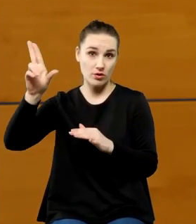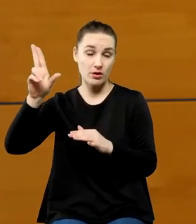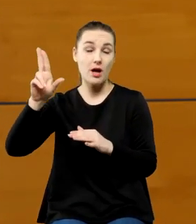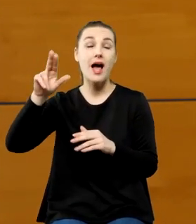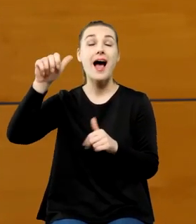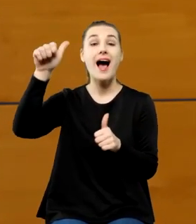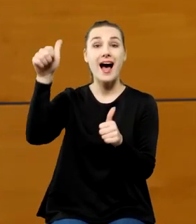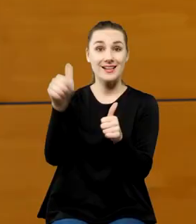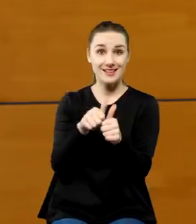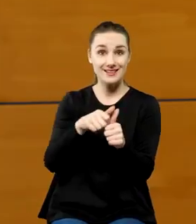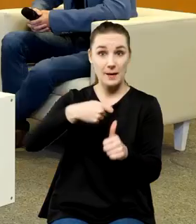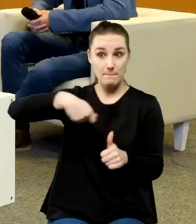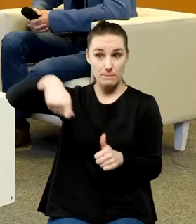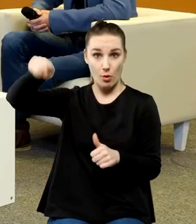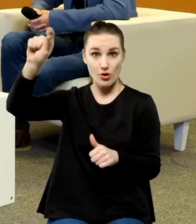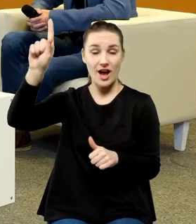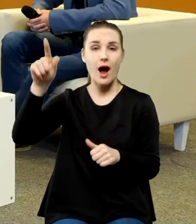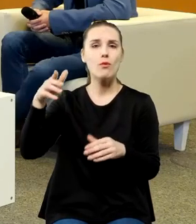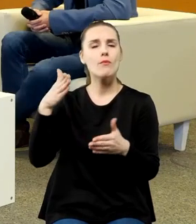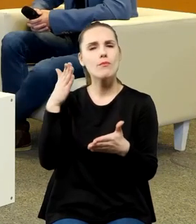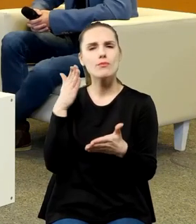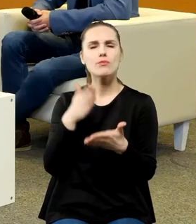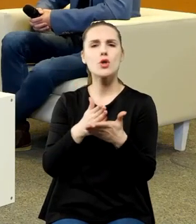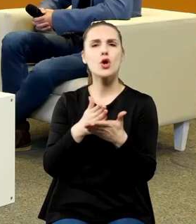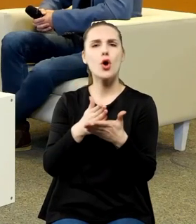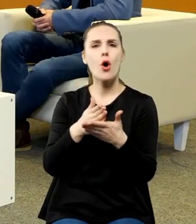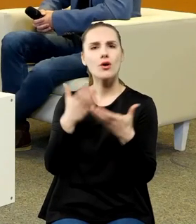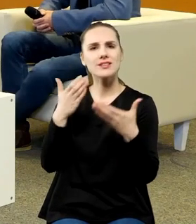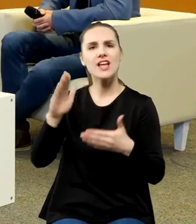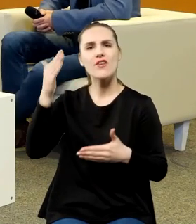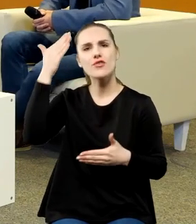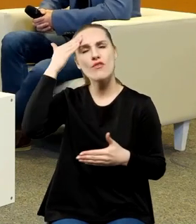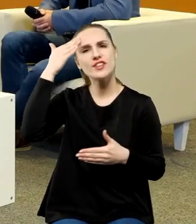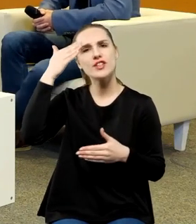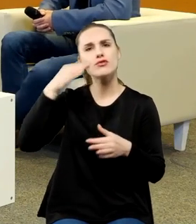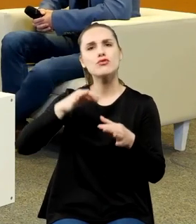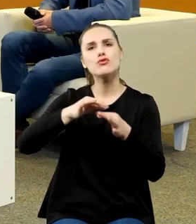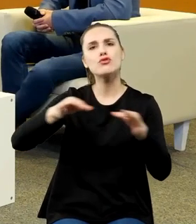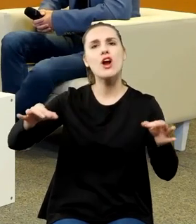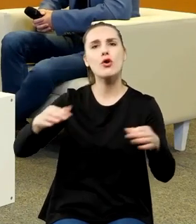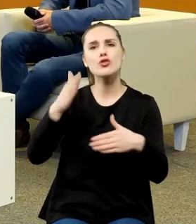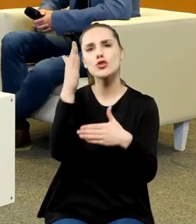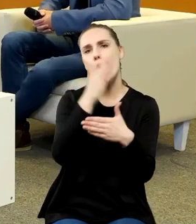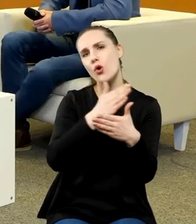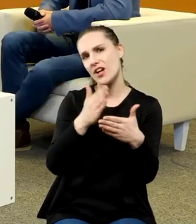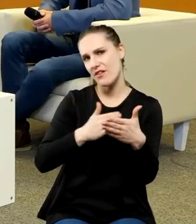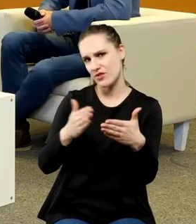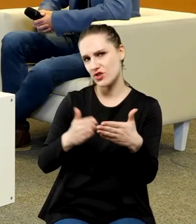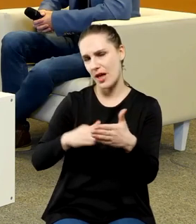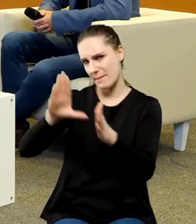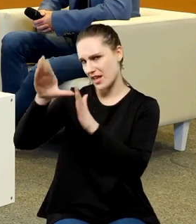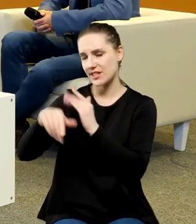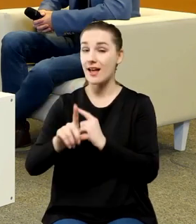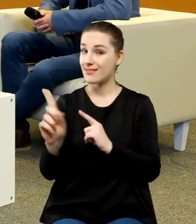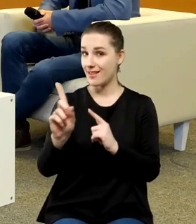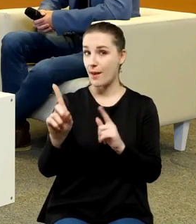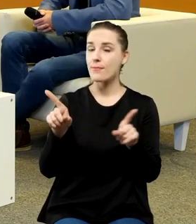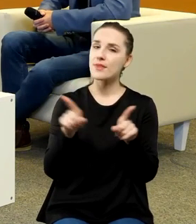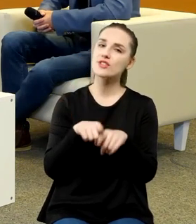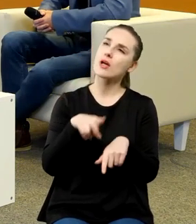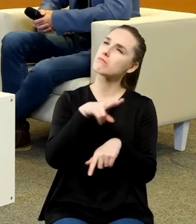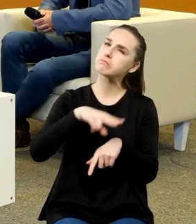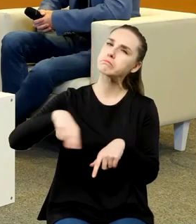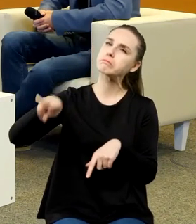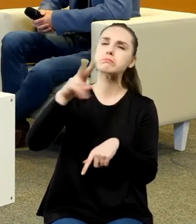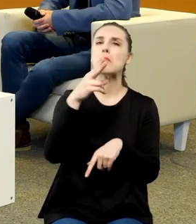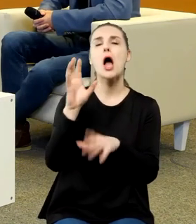pojechał tam, żeby ustalić szerokość geograficzną u Fromborka, żeby można było zweryfikować obserwacje Kopernika, ale żeby rozejrzeć się, co po